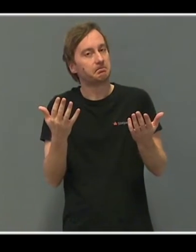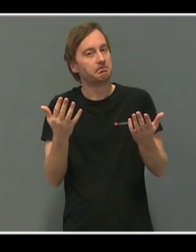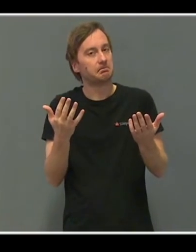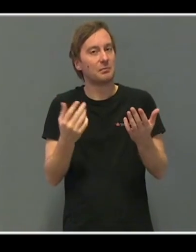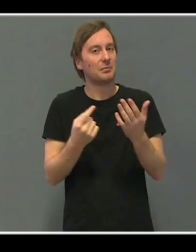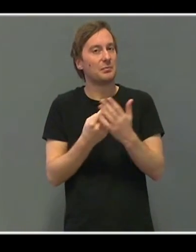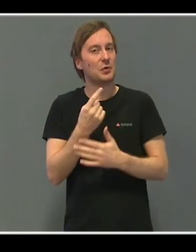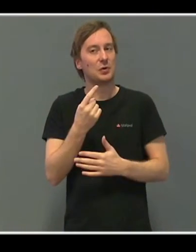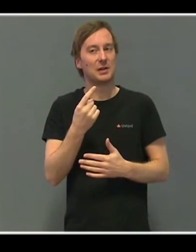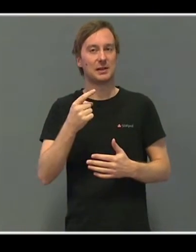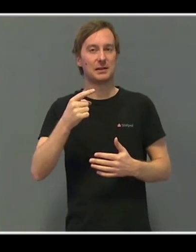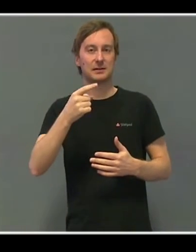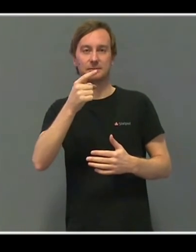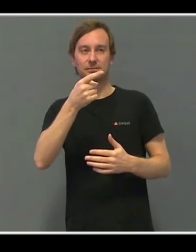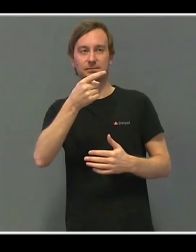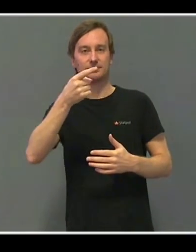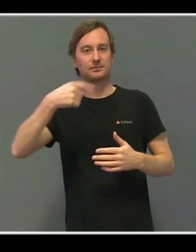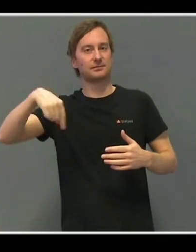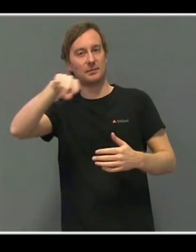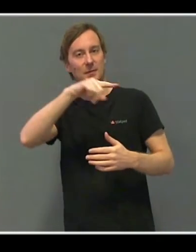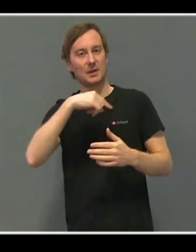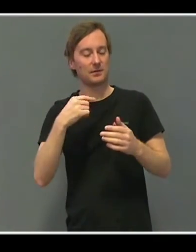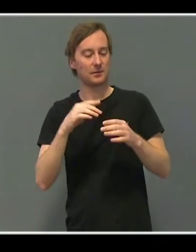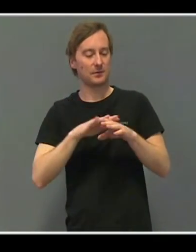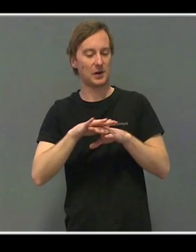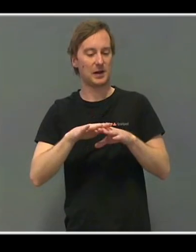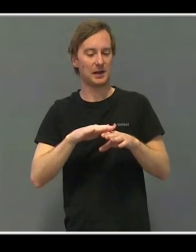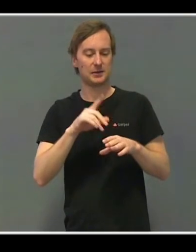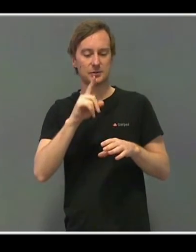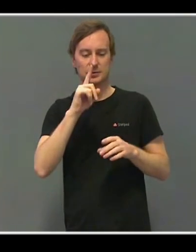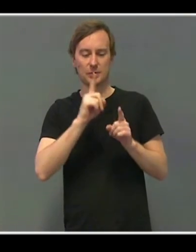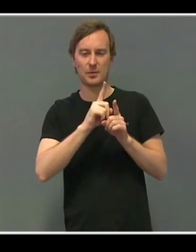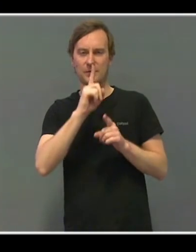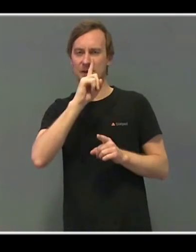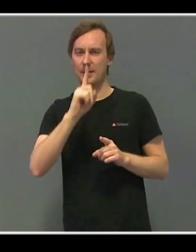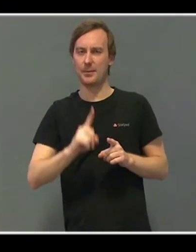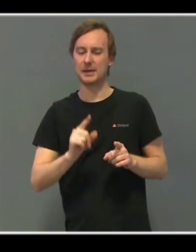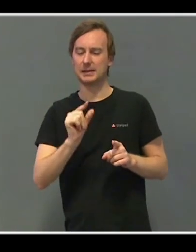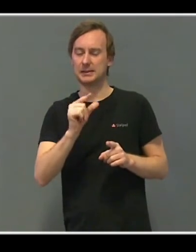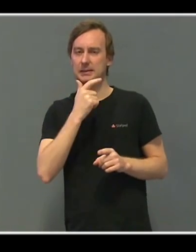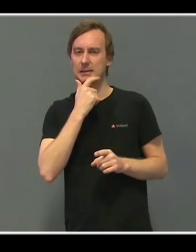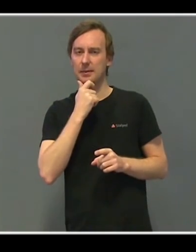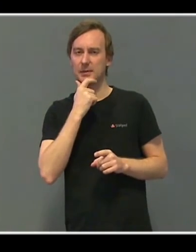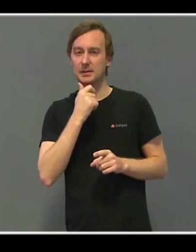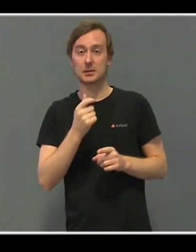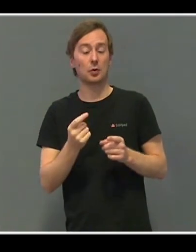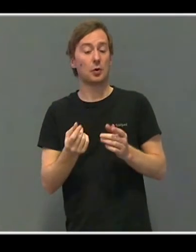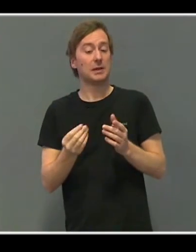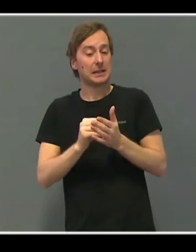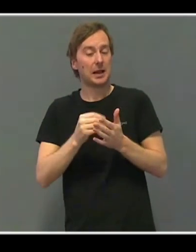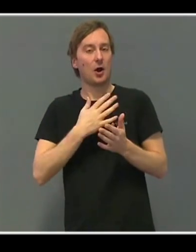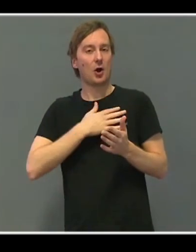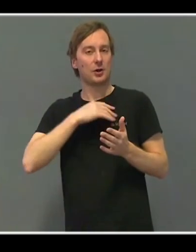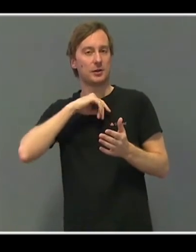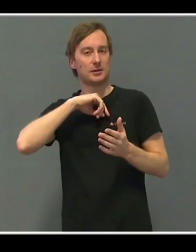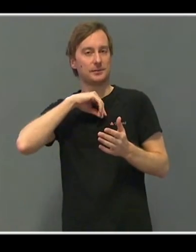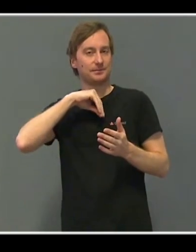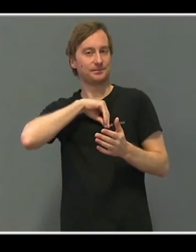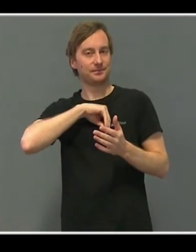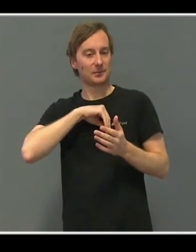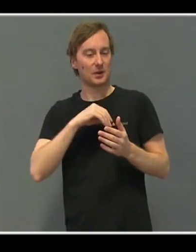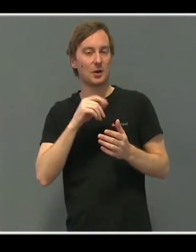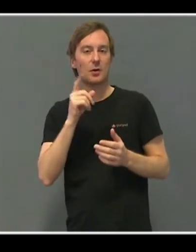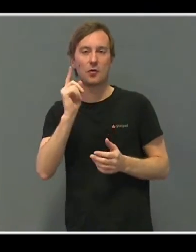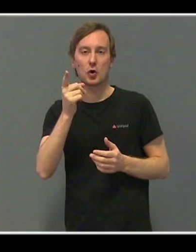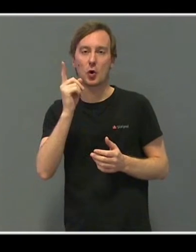sånn fremmed for oss, og at vi fortsatt har med oss noen av disse her fordommene som du har snakket med om,